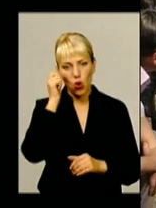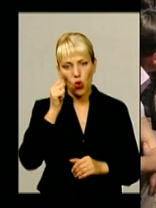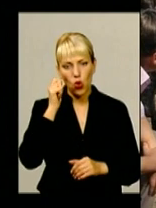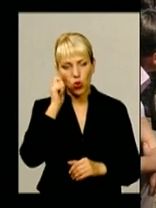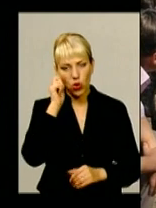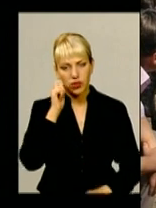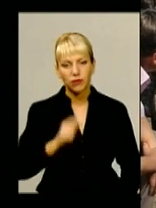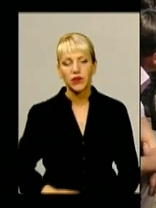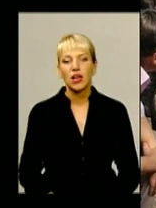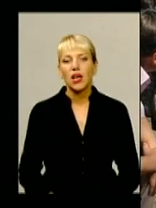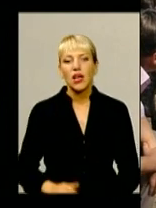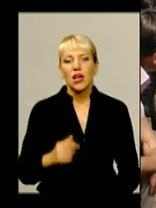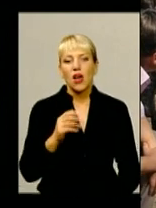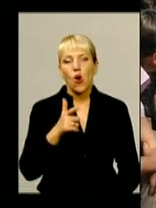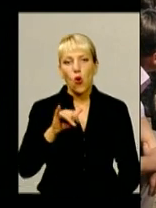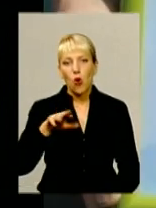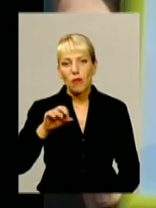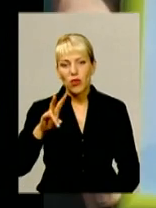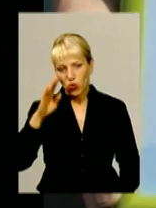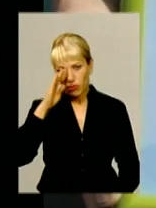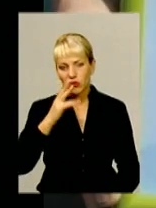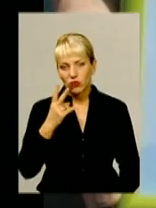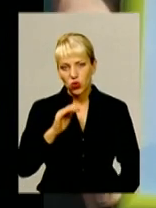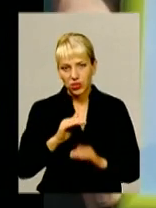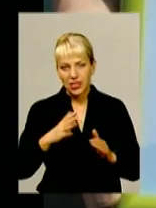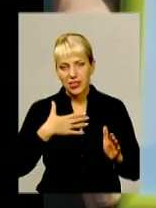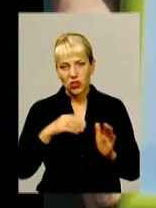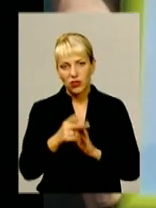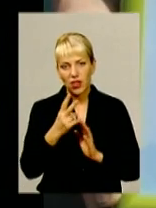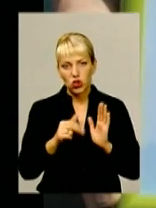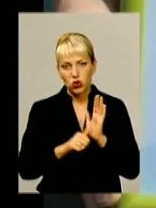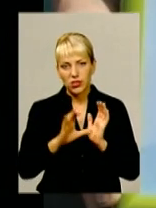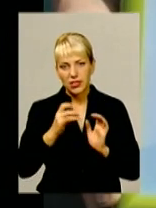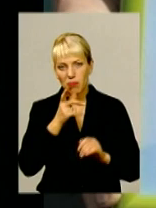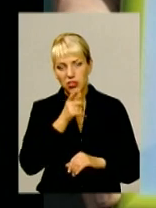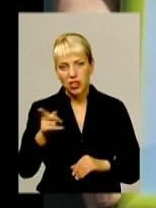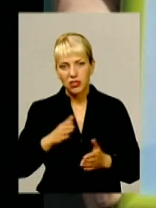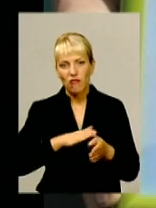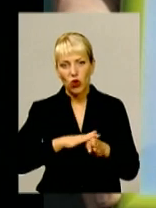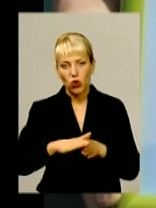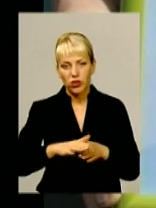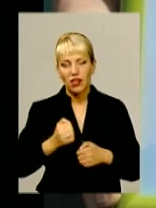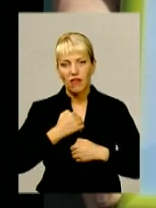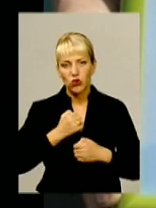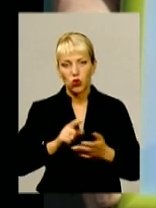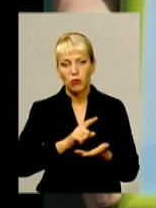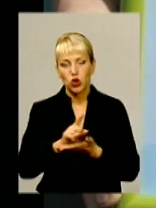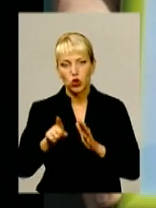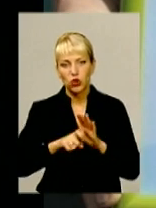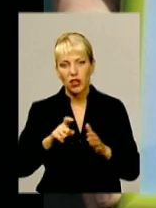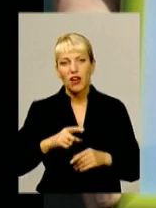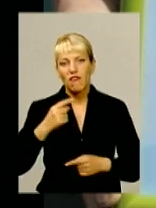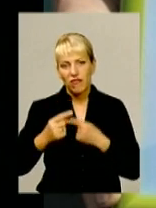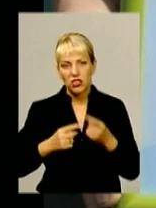району. Олександр Гуменюк, батько двох дітей, загинув 26 серпня під час виконання військового обов'язку на Донеччині. Вічна